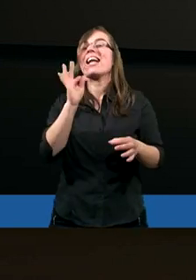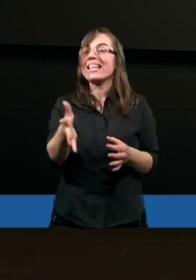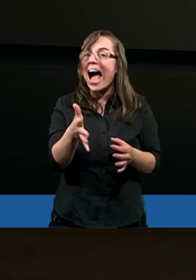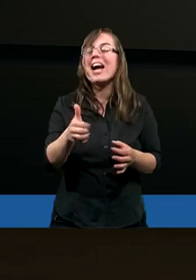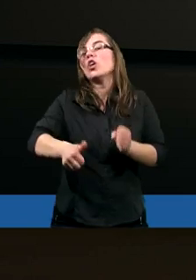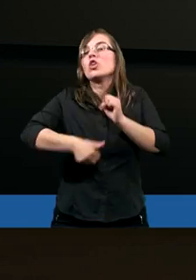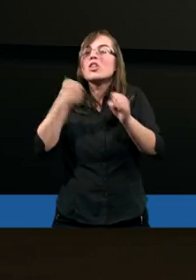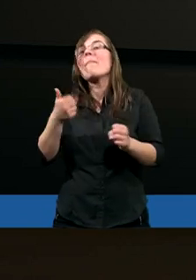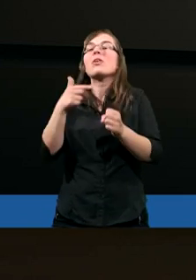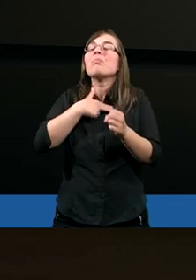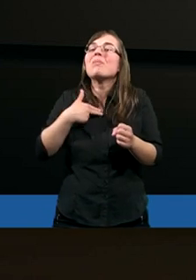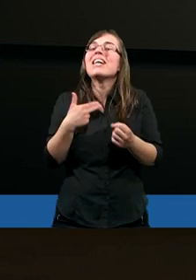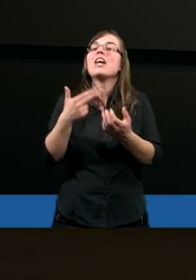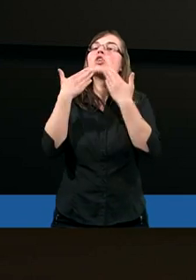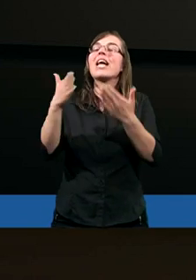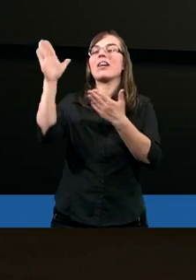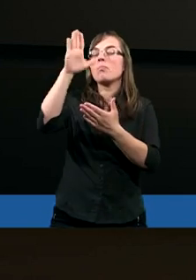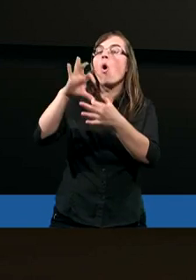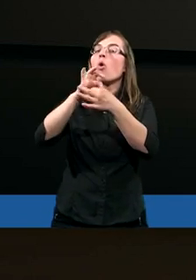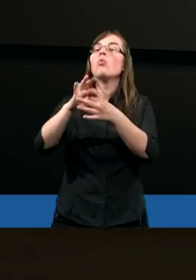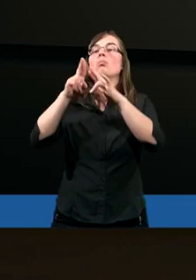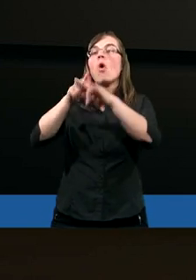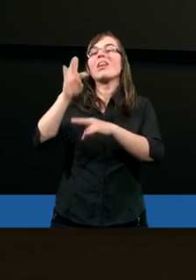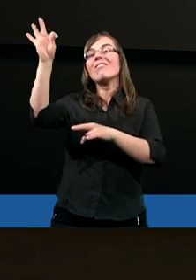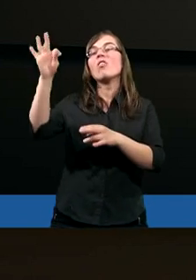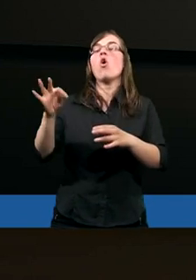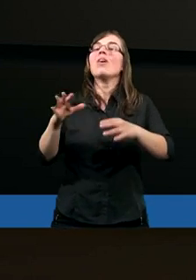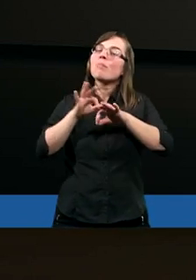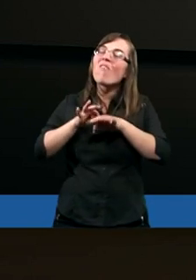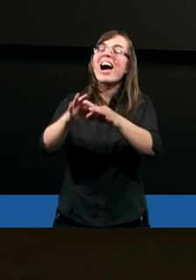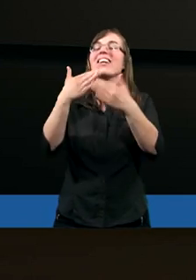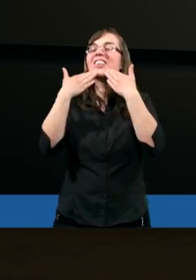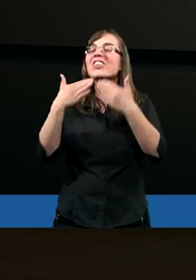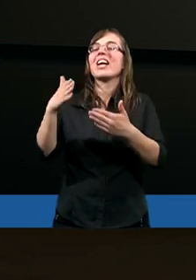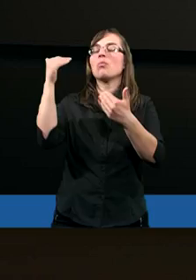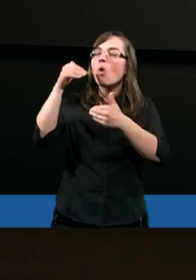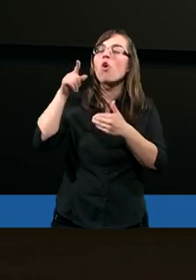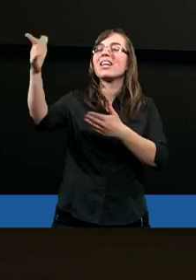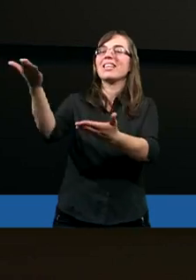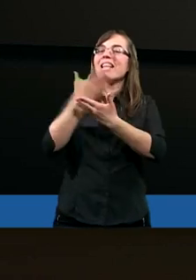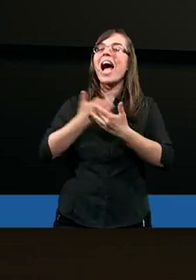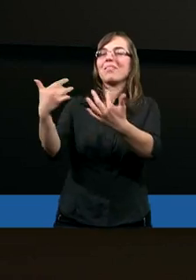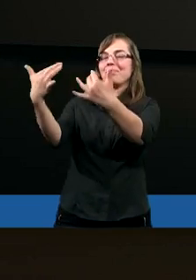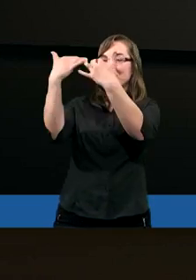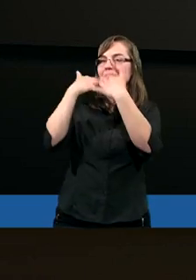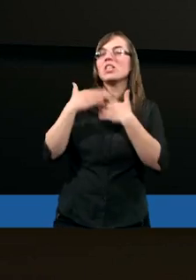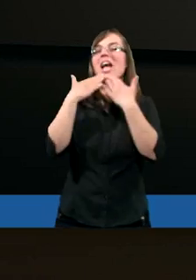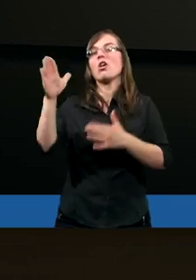robić, ale pierwsze oddać sprawę Bogu. I po prostu jest lżej żyć. Łatwiej.